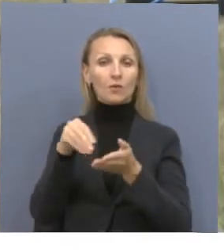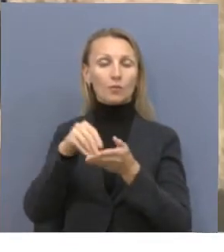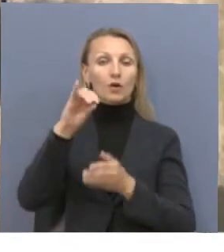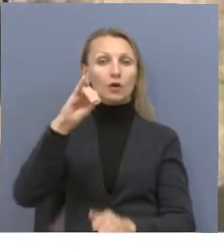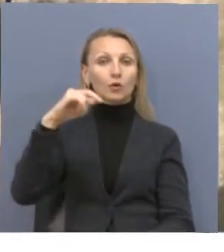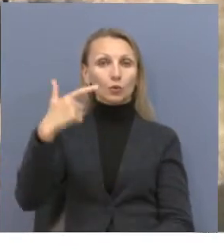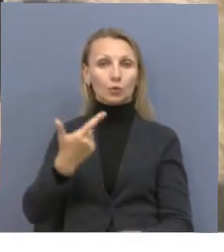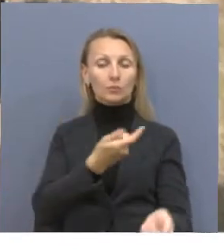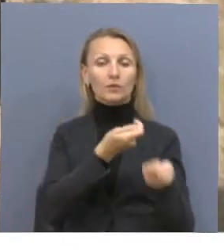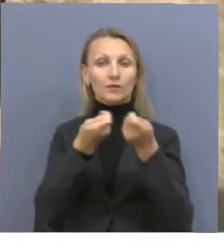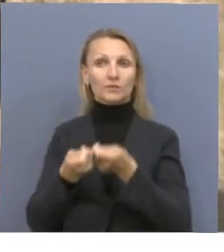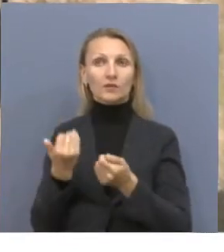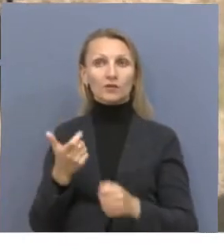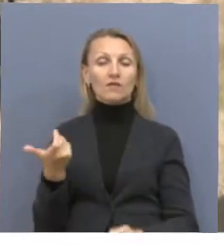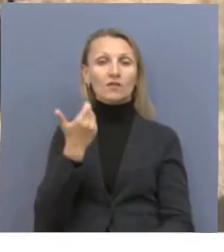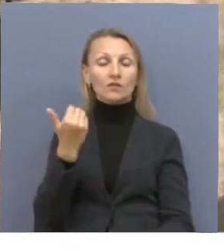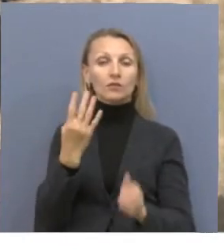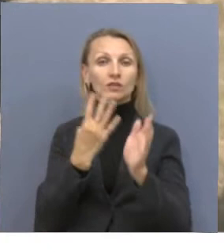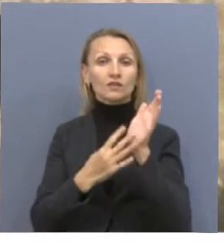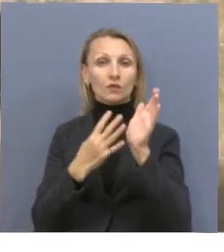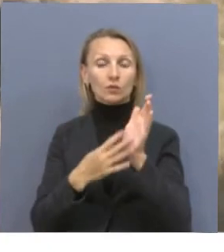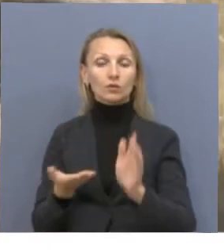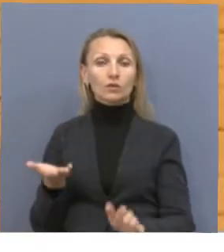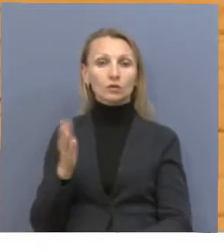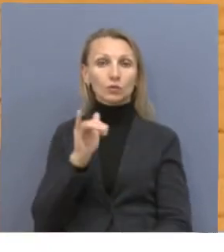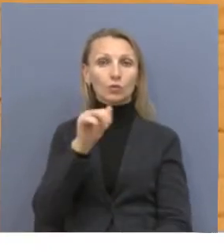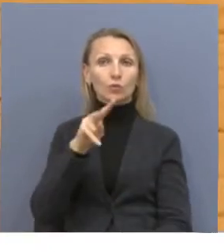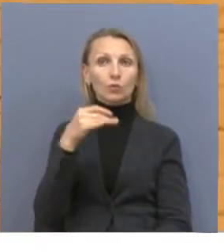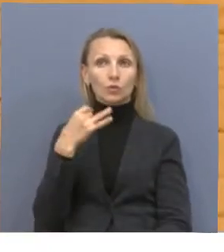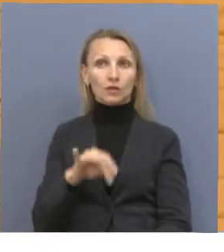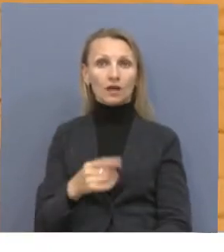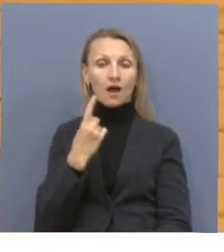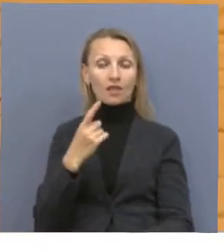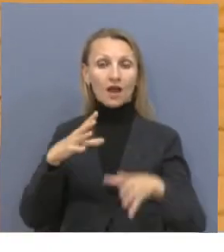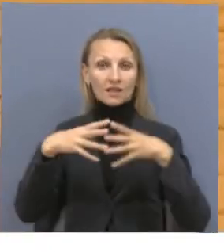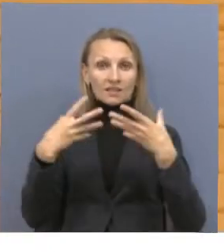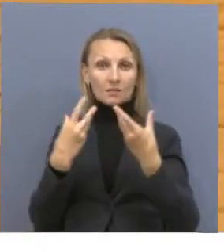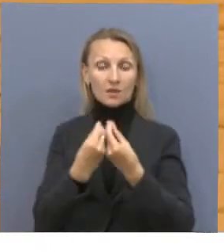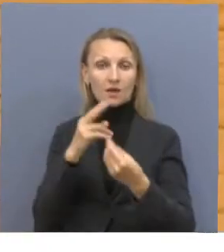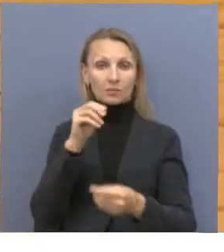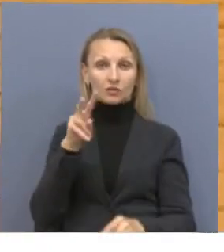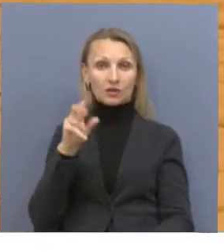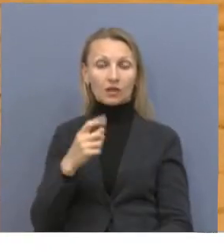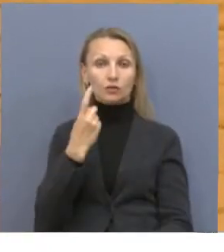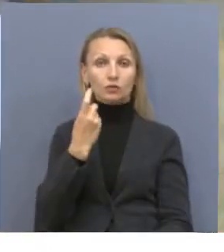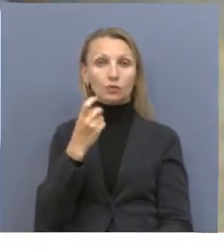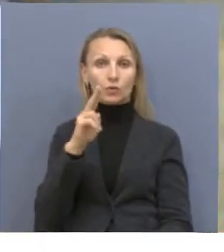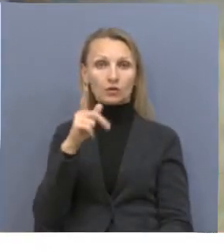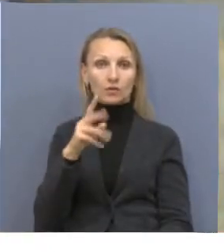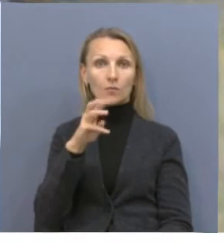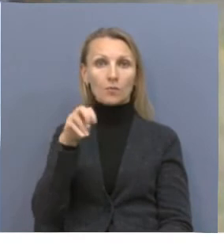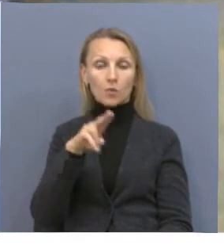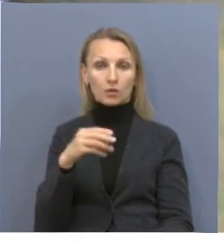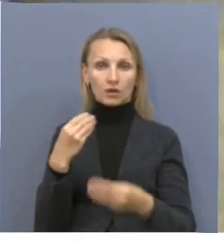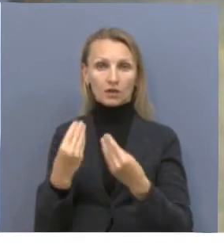Сегодня в его хозяйстве насчитывается 90 улей. За один сезон одна пчелиная семья дает более 100 килограммов меда. С